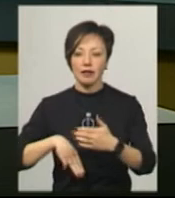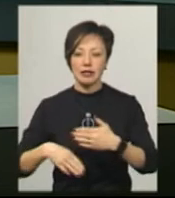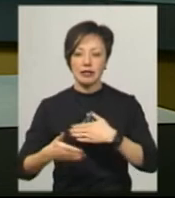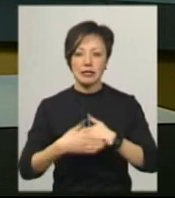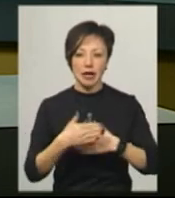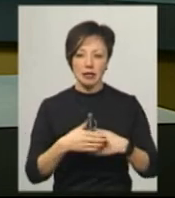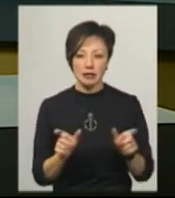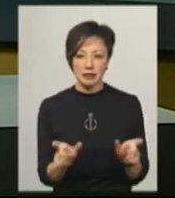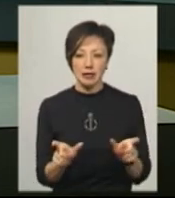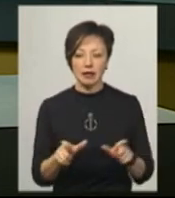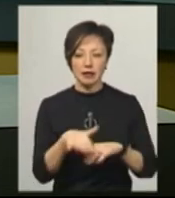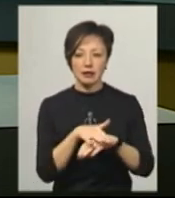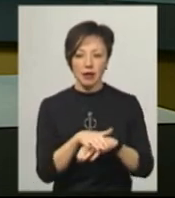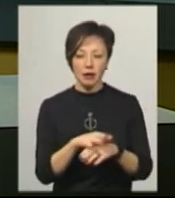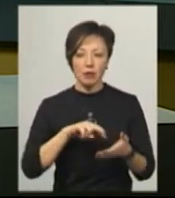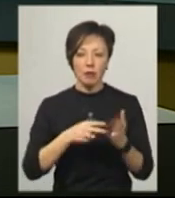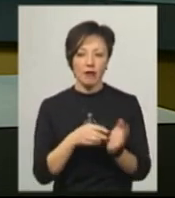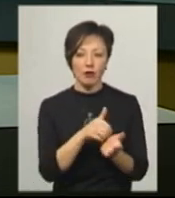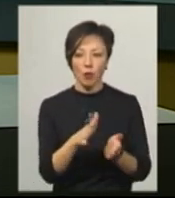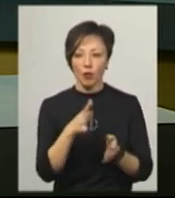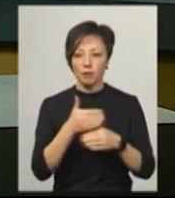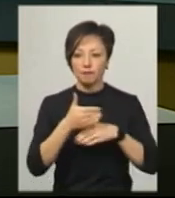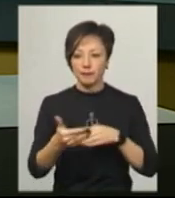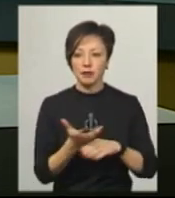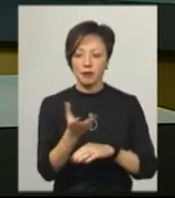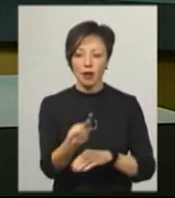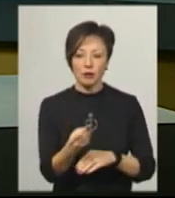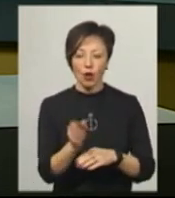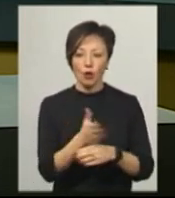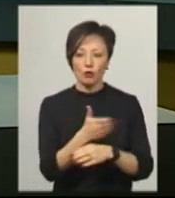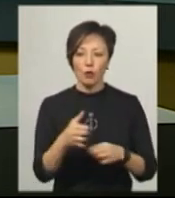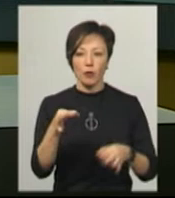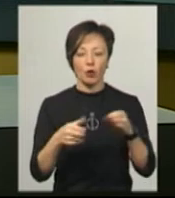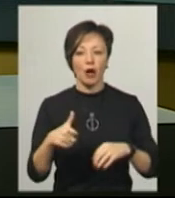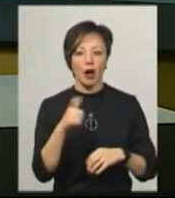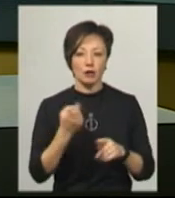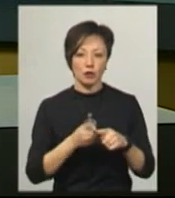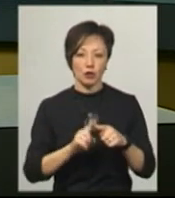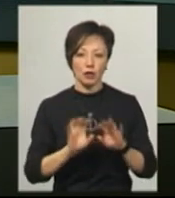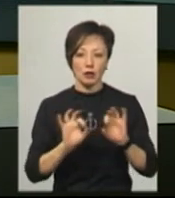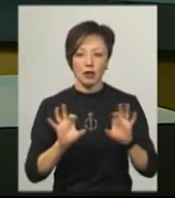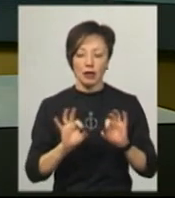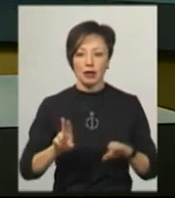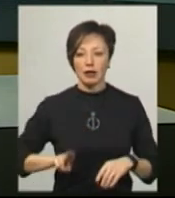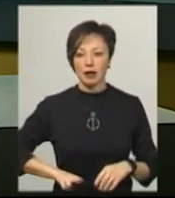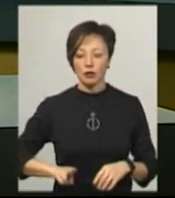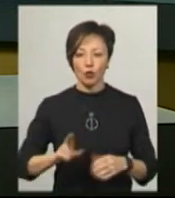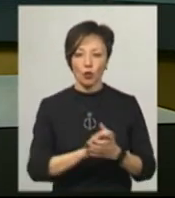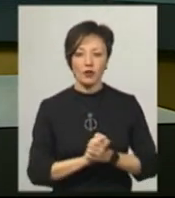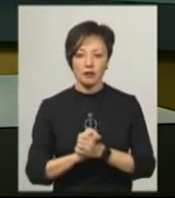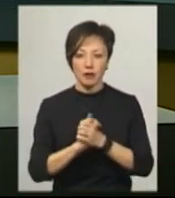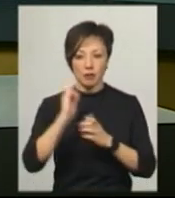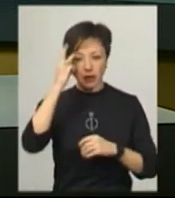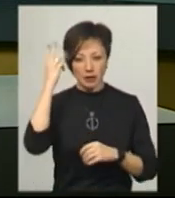населення передбачені за відмову та несвоєчасну сплату рахунків з розподілу природного газу. Про це каже комерційний директор акціонерного